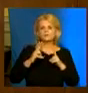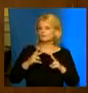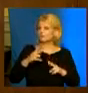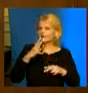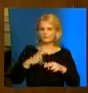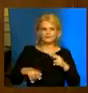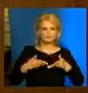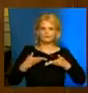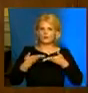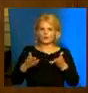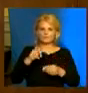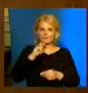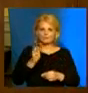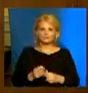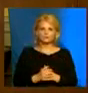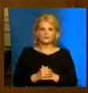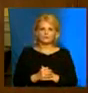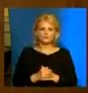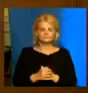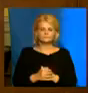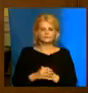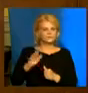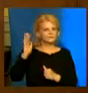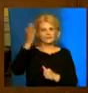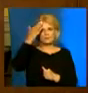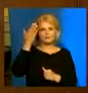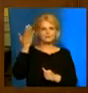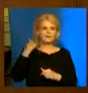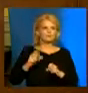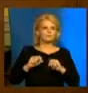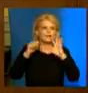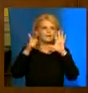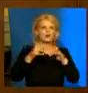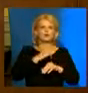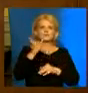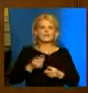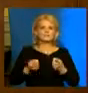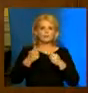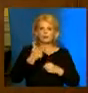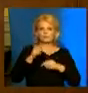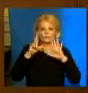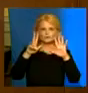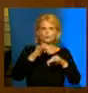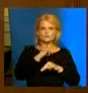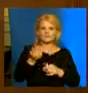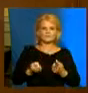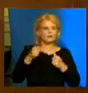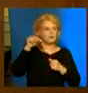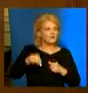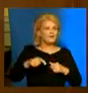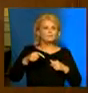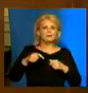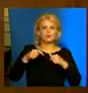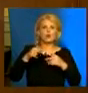És annyit szeretnénk megérdezni, hogy én nem emlékszem arra az elmúlt 16 évből, 28 évből, hogy ebben az épületben,